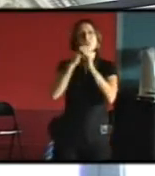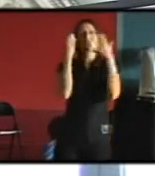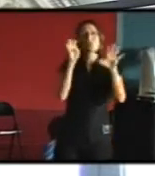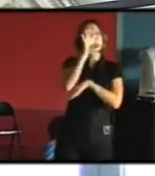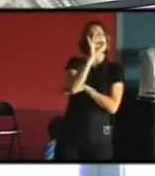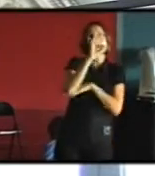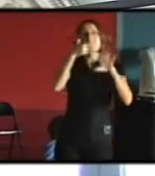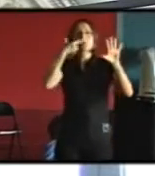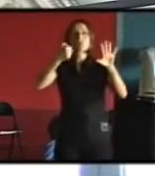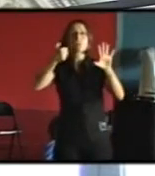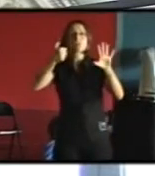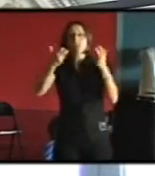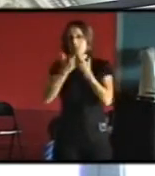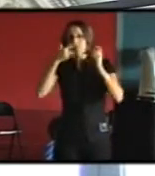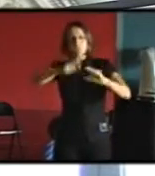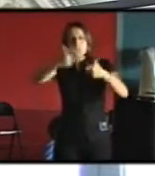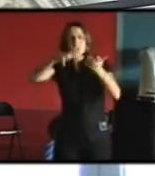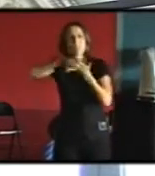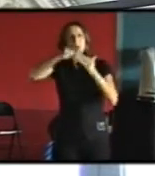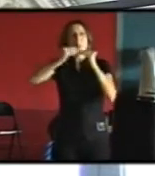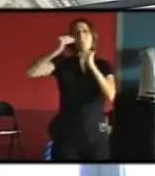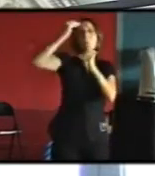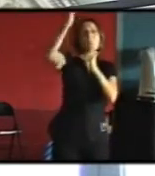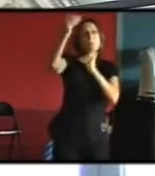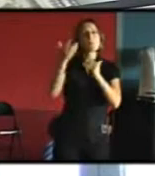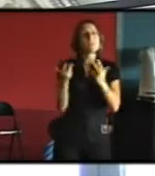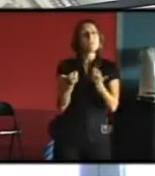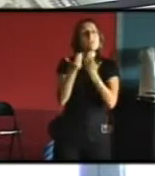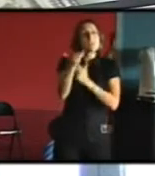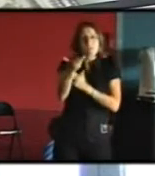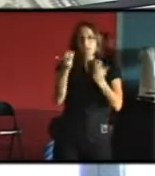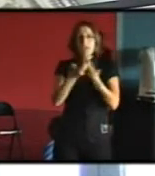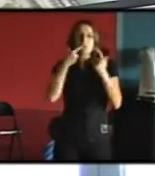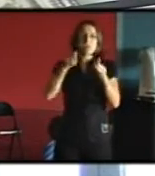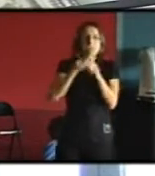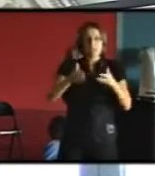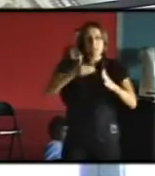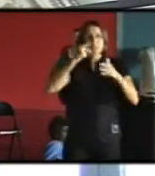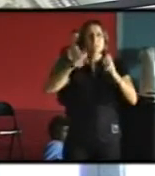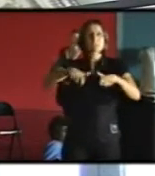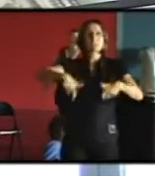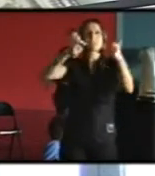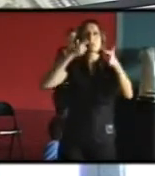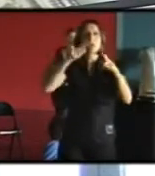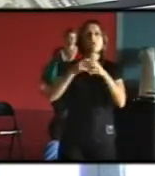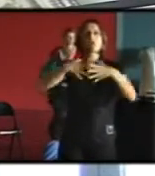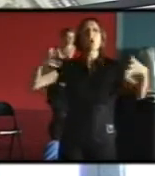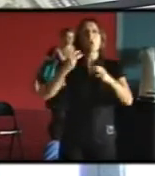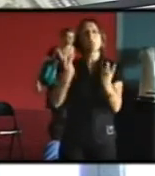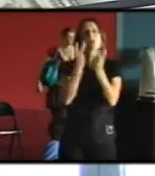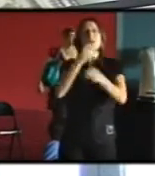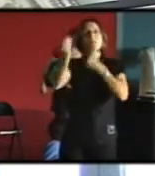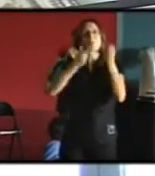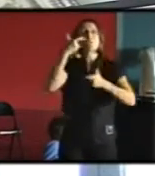l'ensemble des résidences ou par exemple la cité du Grand Parc ou encore Mériadec ou autre